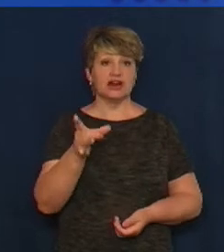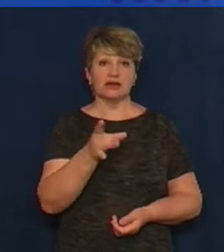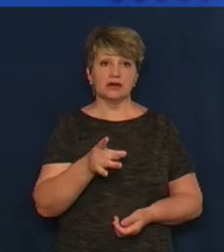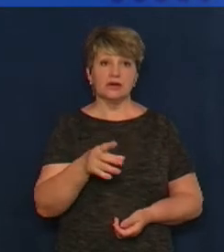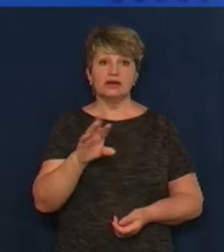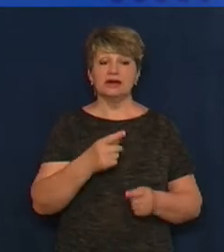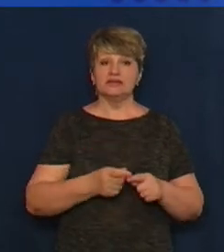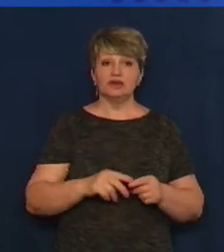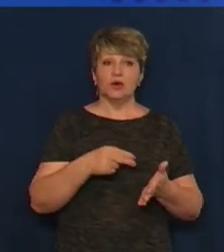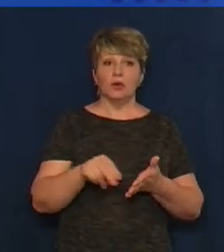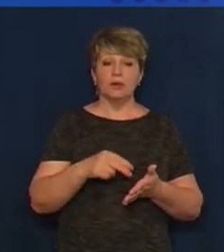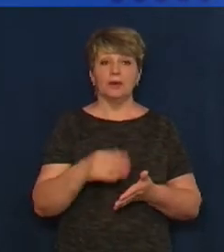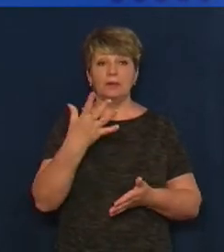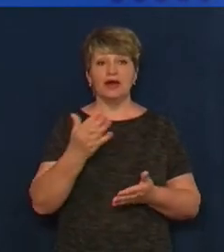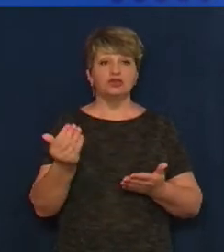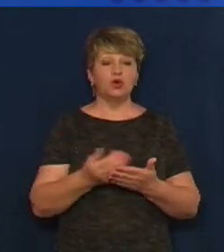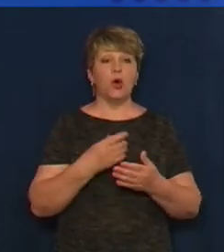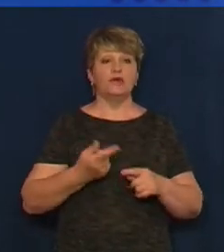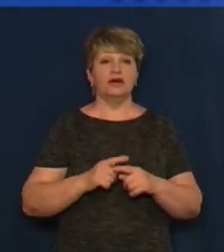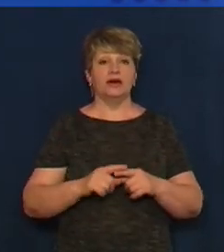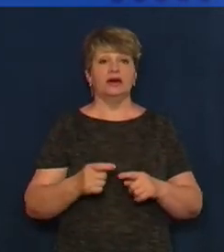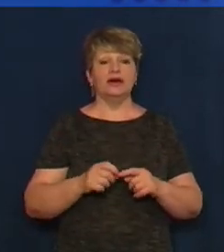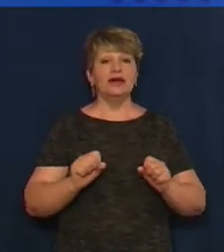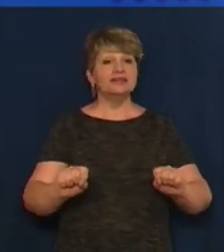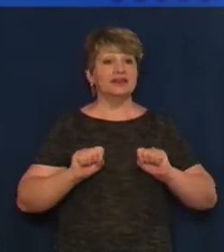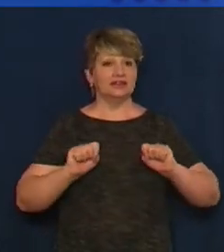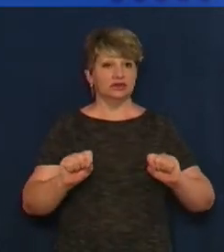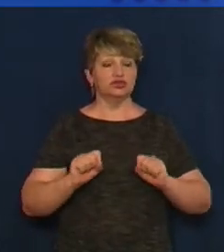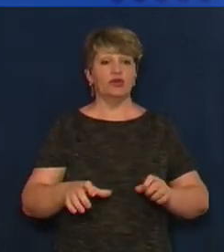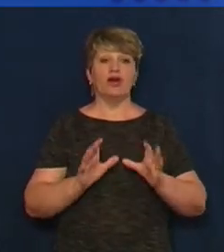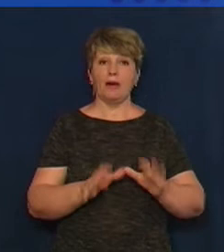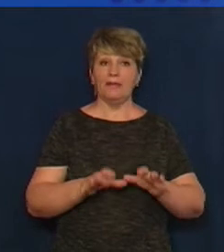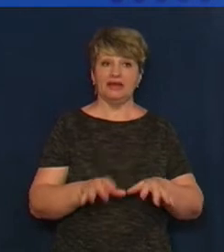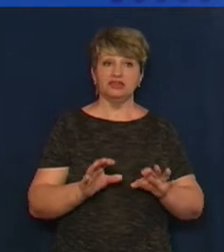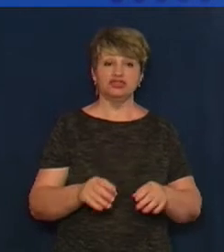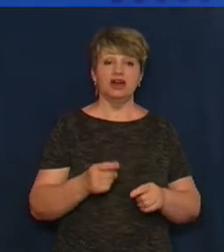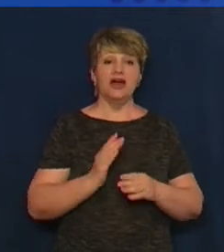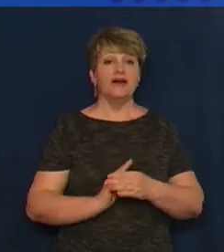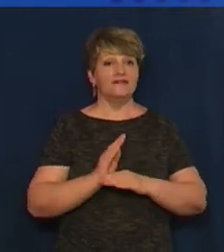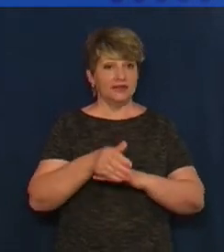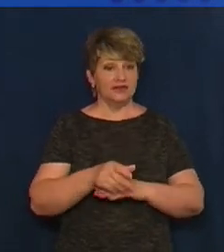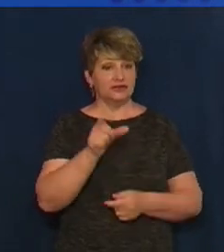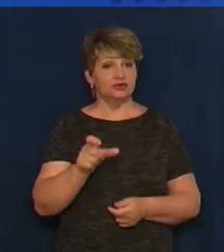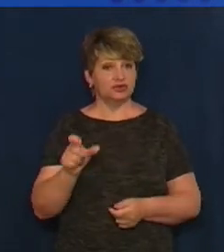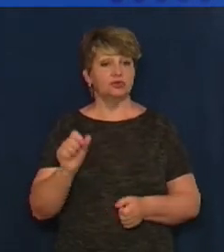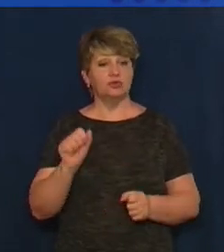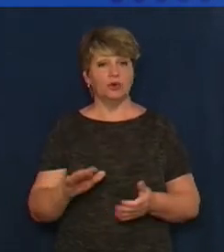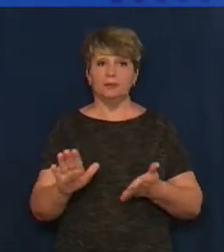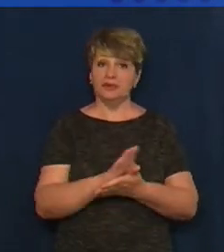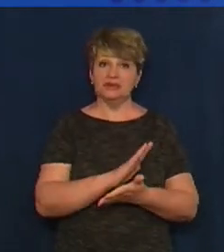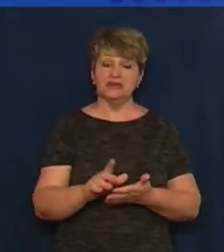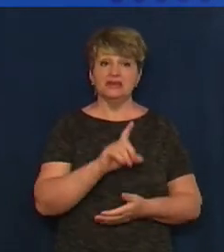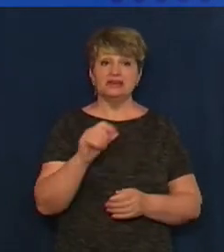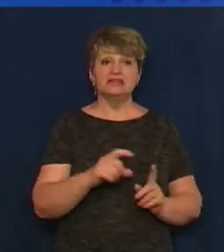придбали 5 нових тренажерів, гантелі, килими та м'ячі для фізичних вправ. Відвідувати його жителі села можуть безкоштовно. Зі слів голови